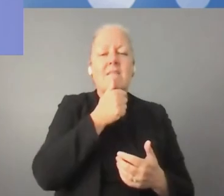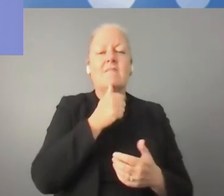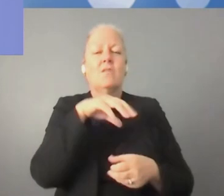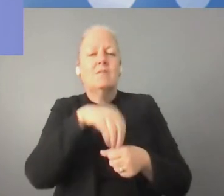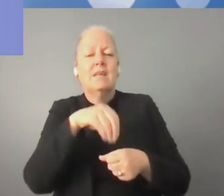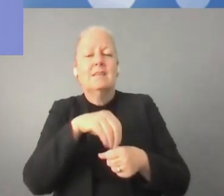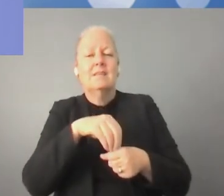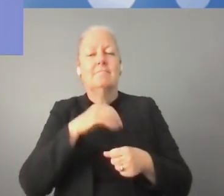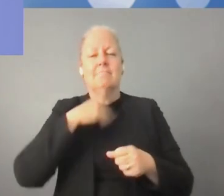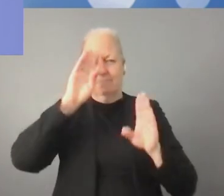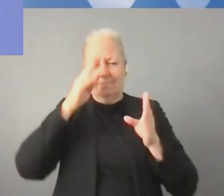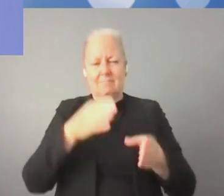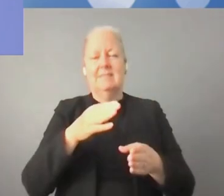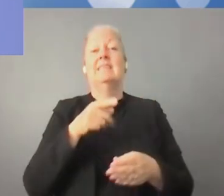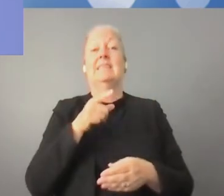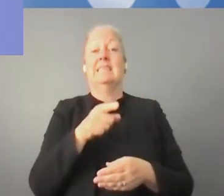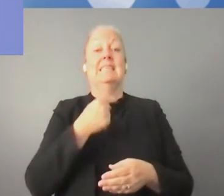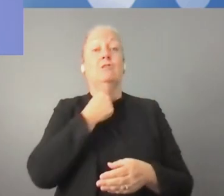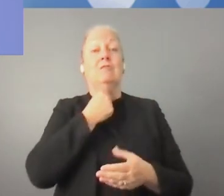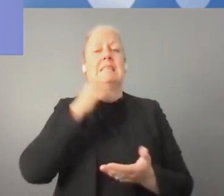من هذا الصندوق.